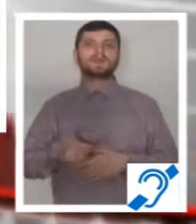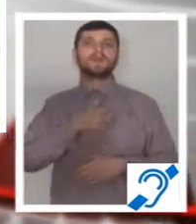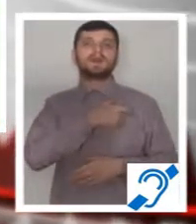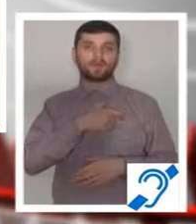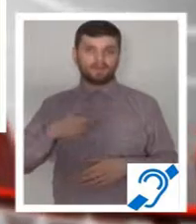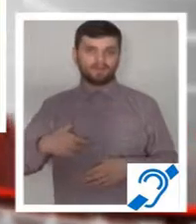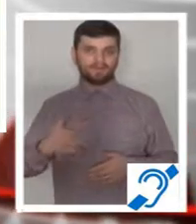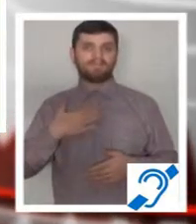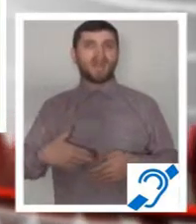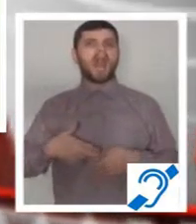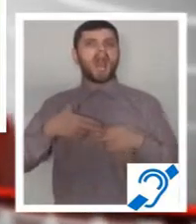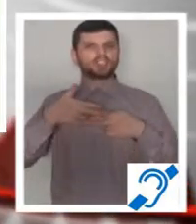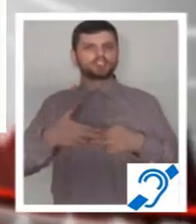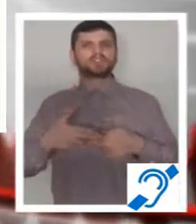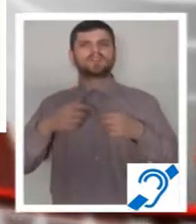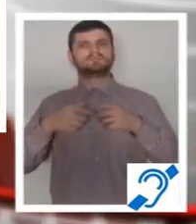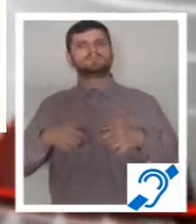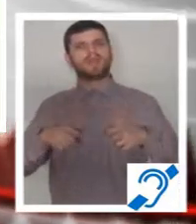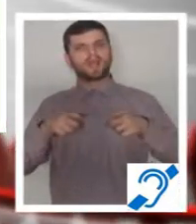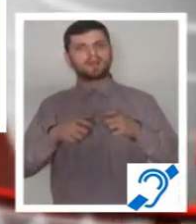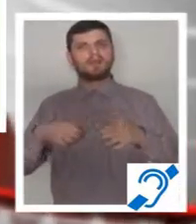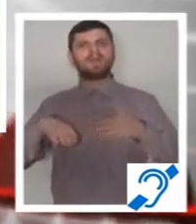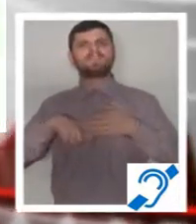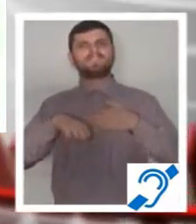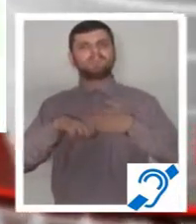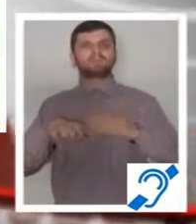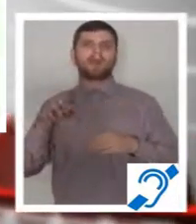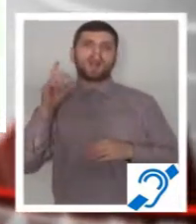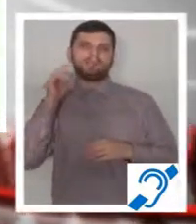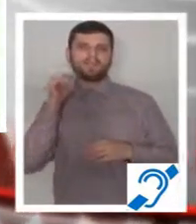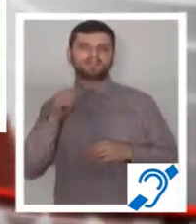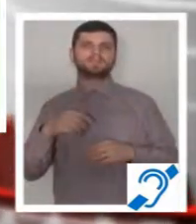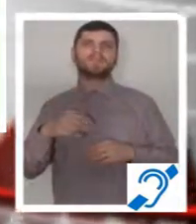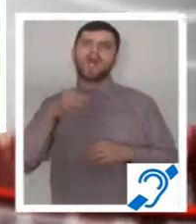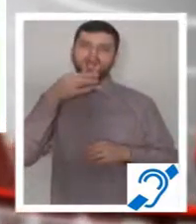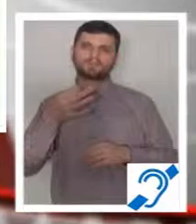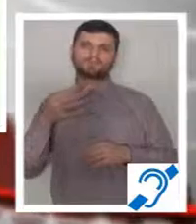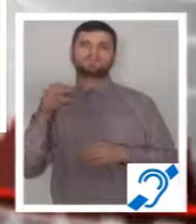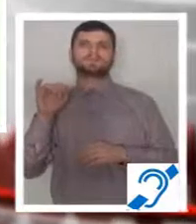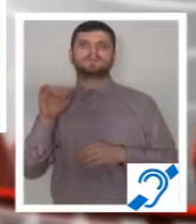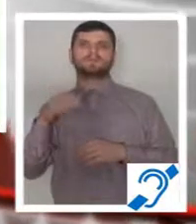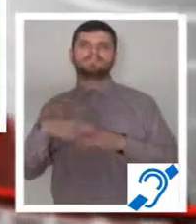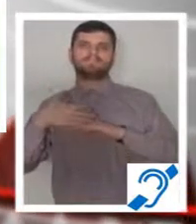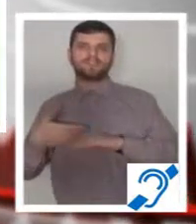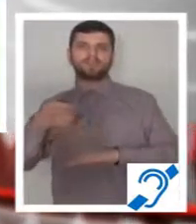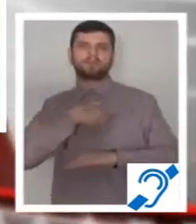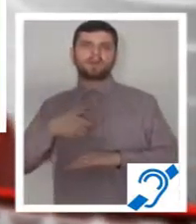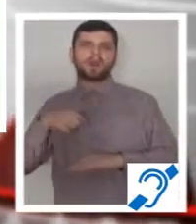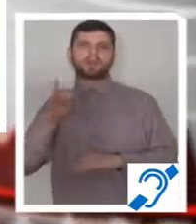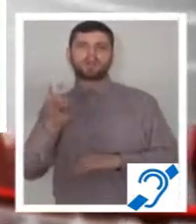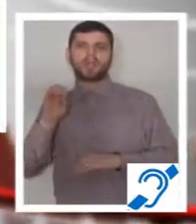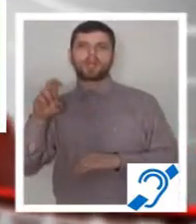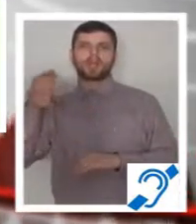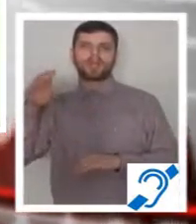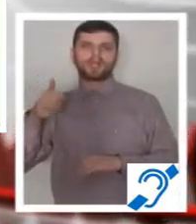continuare din toate punctele de vedere echipa de fotbal SCM Pitești, a declarat viceprimarul Cornel Ionică. Mai mult, a mai spus edilul,